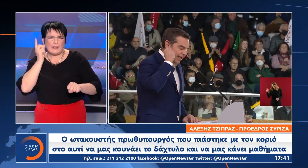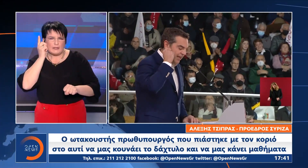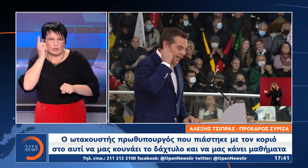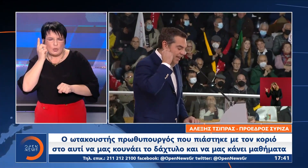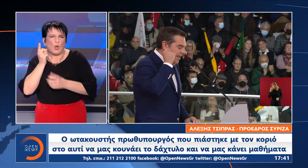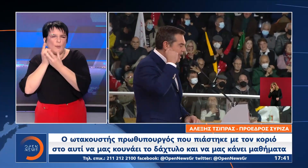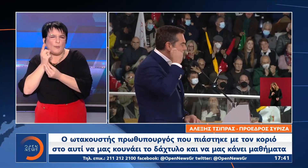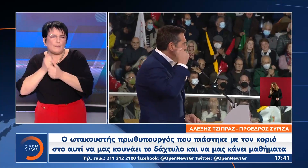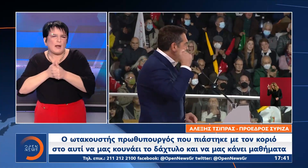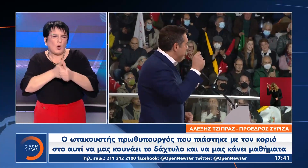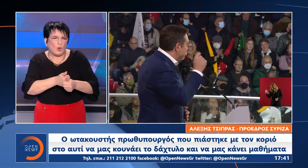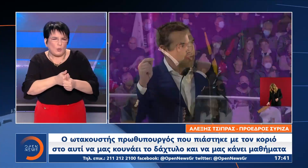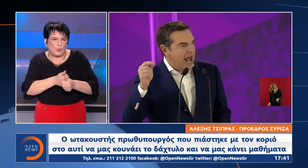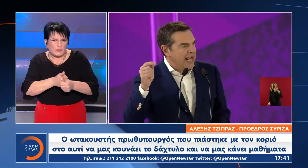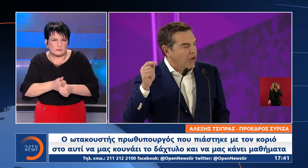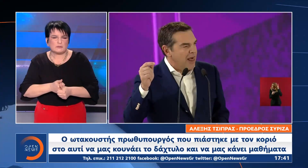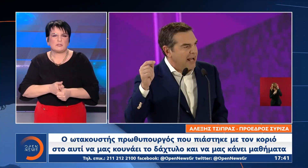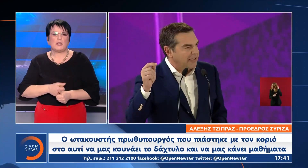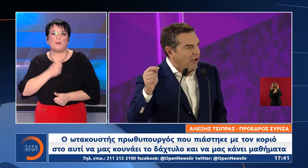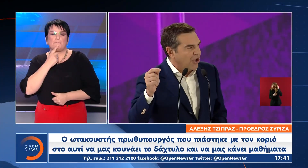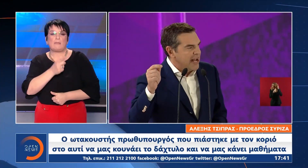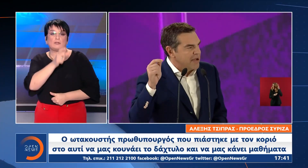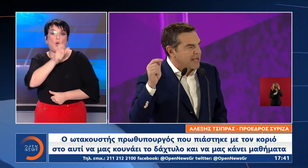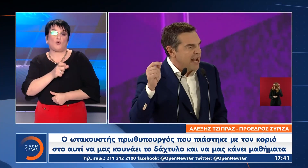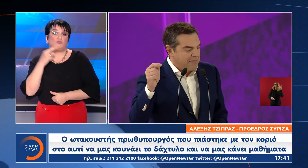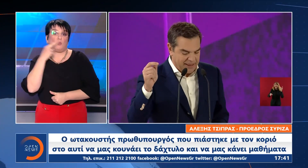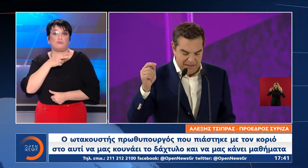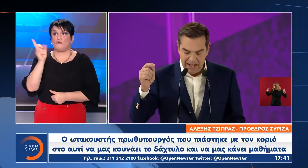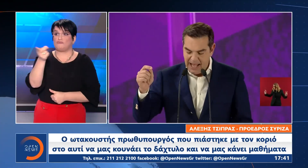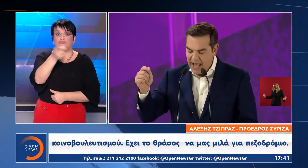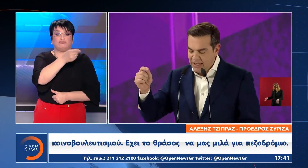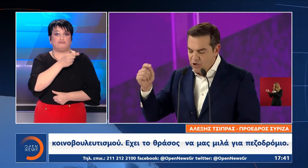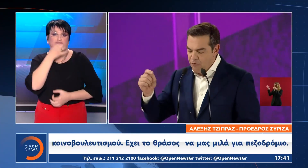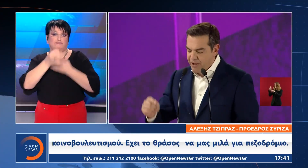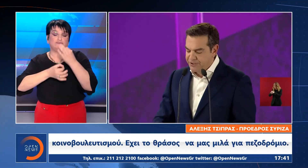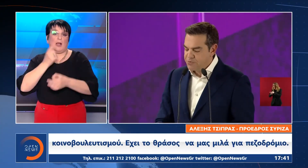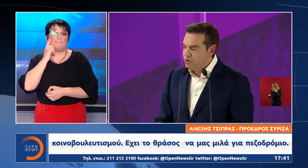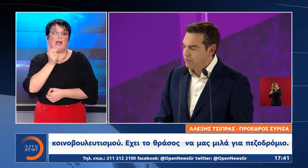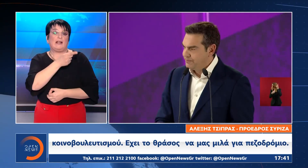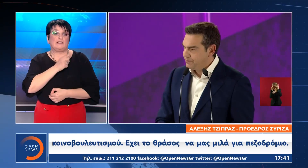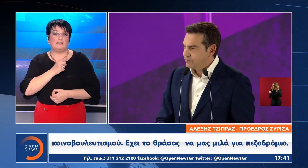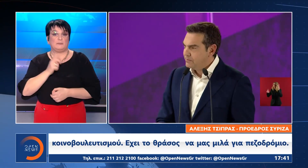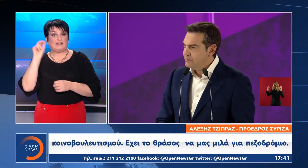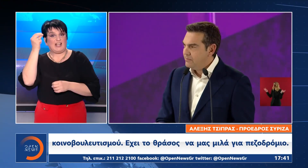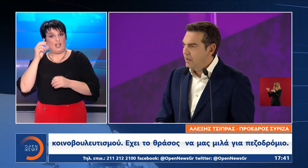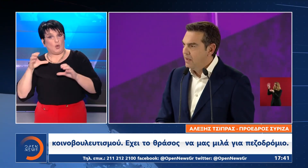αυτή να μας κουνάει το δάχτυλο και να μας κάνει μαθήματα κοινοβουλευτισμού